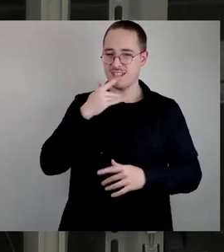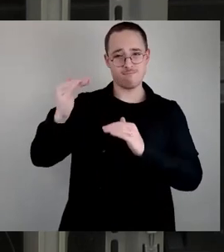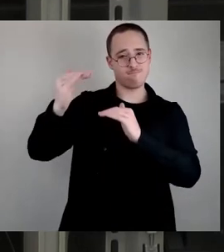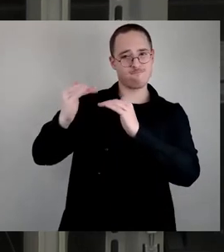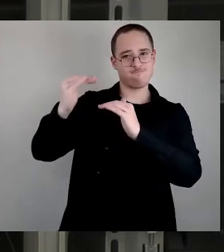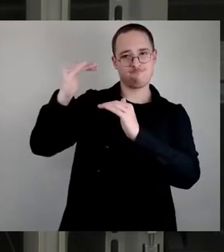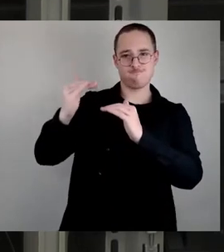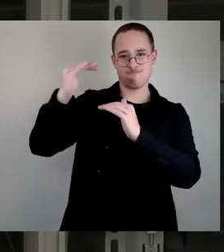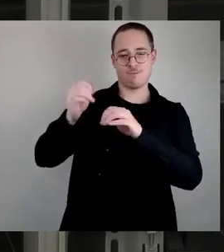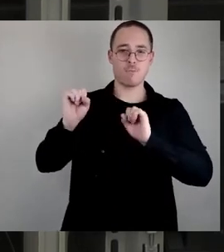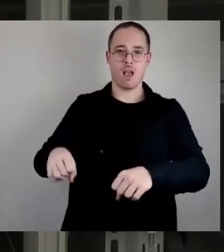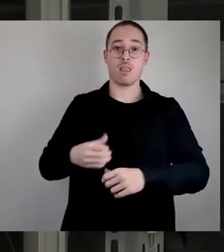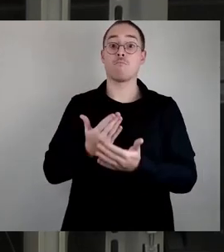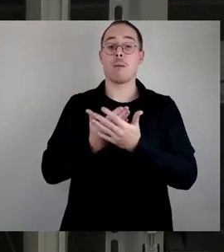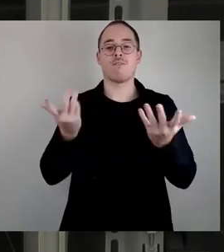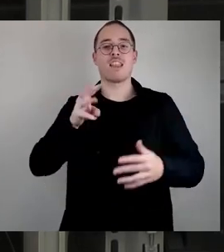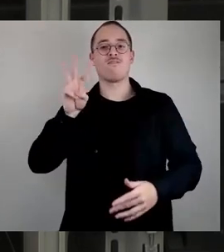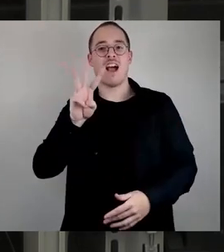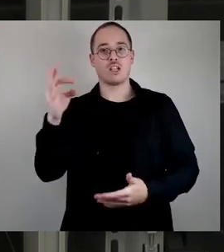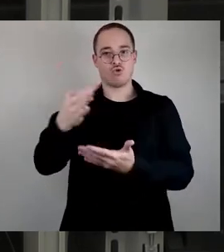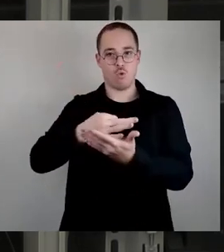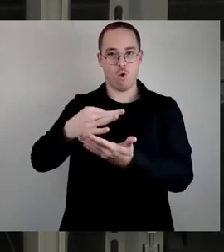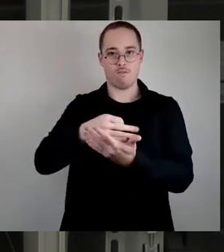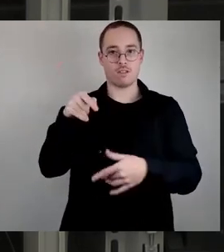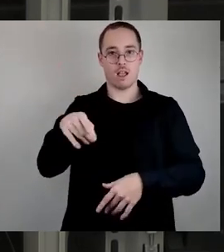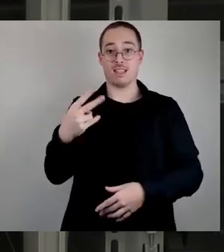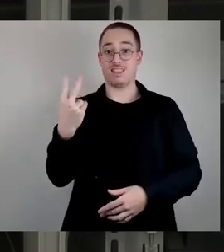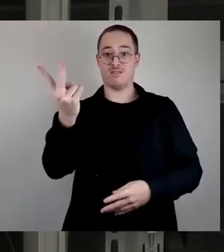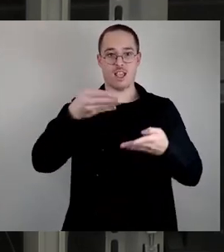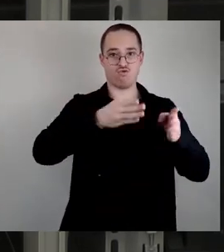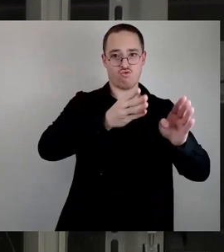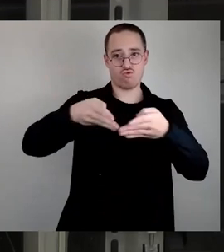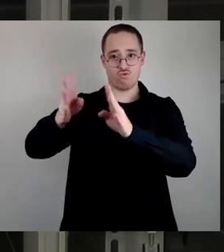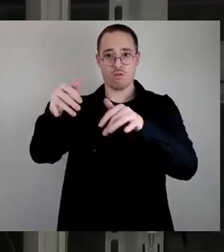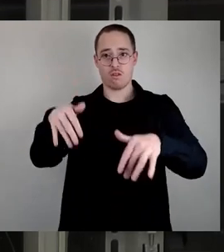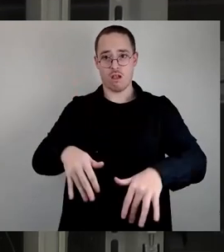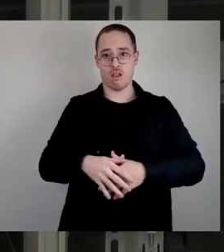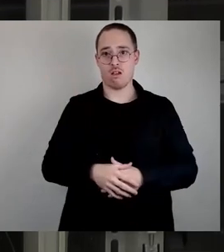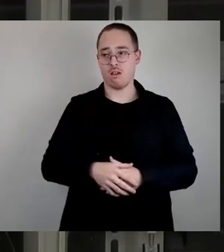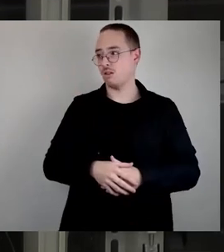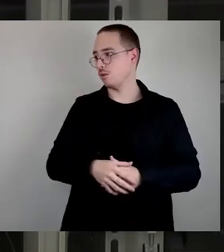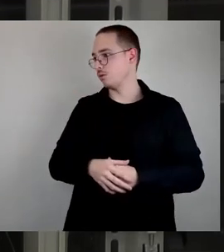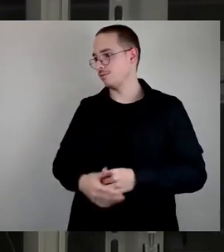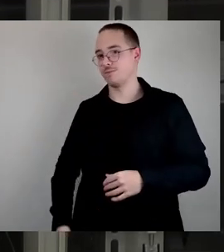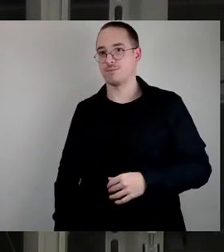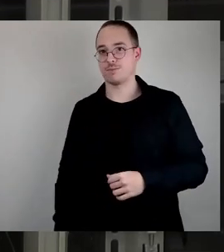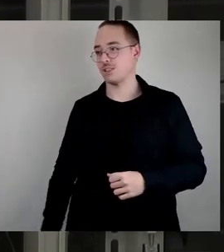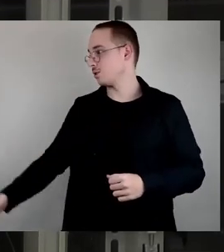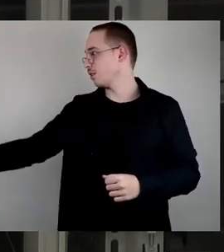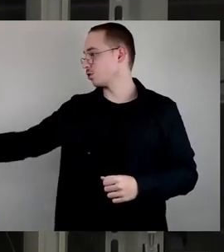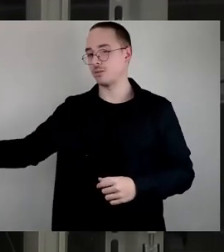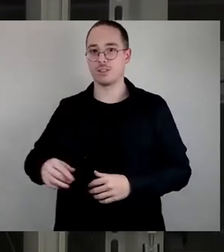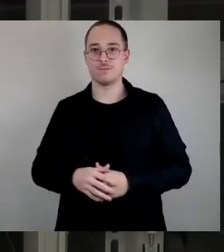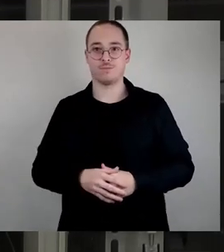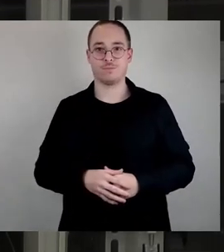Beispiel Weixdorf ist zweizügig gebaut, ist aber mehr als zweieinhalbzügig geführt. Man sagt,